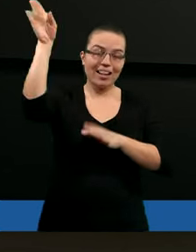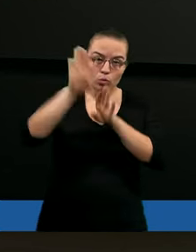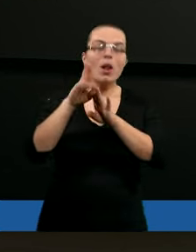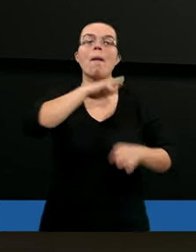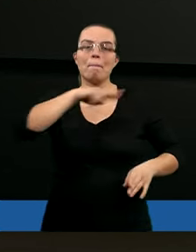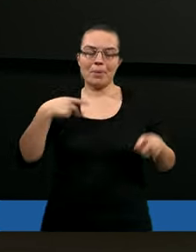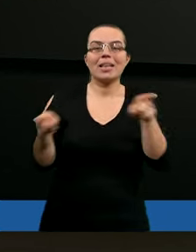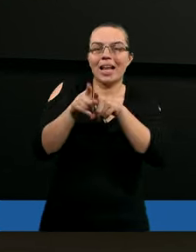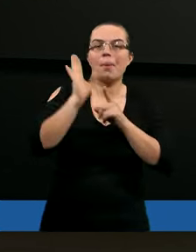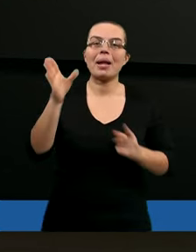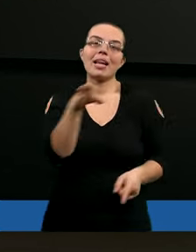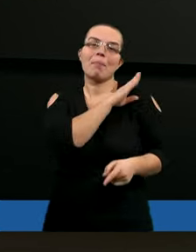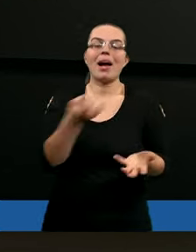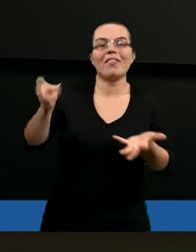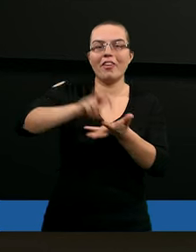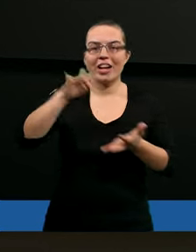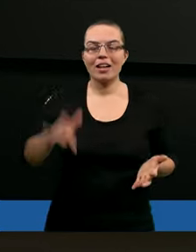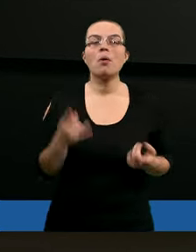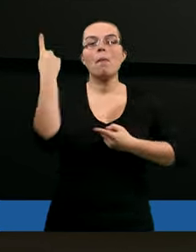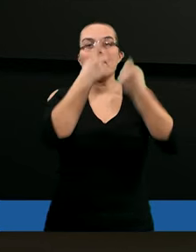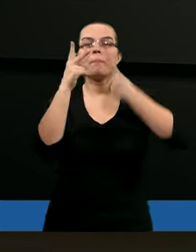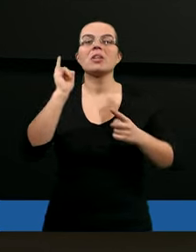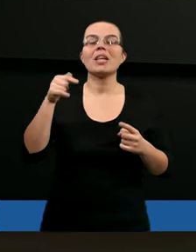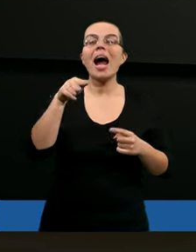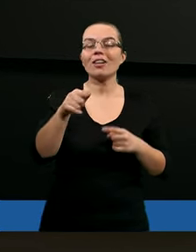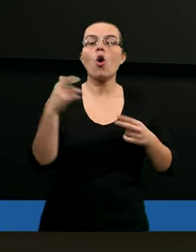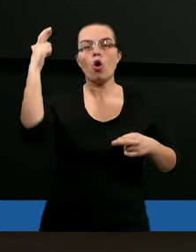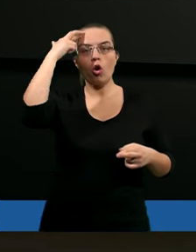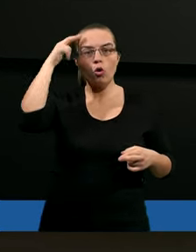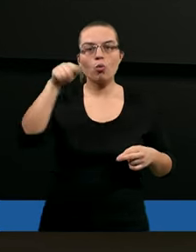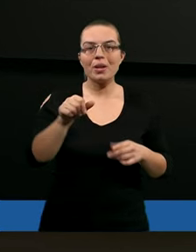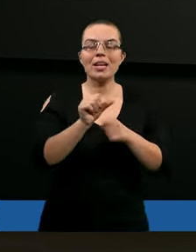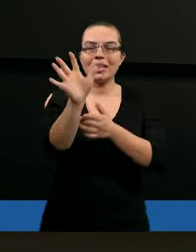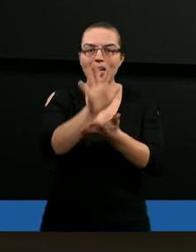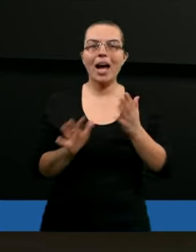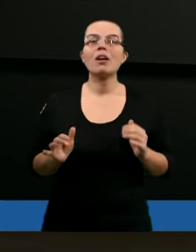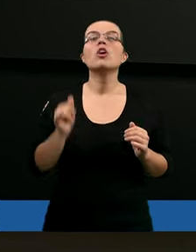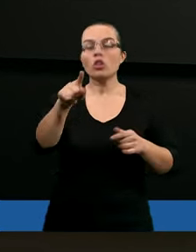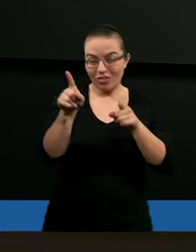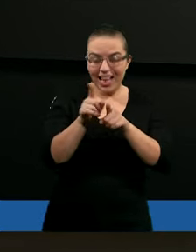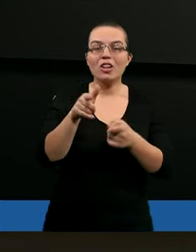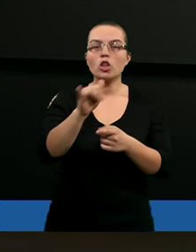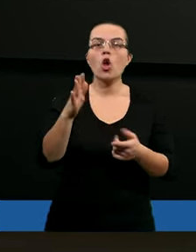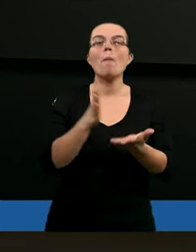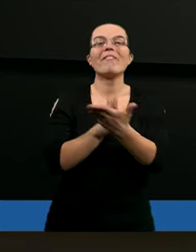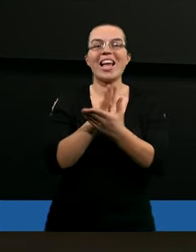zmartwychwstaniemy. I myślę, że Job na ile to rozumiał, to w to wierzył